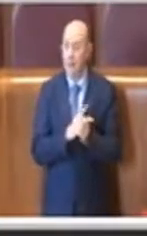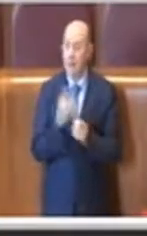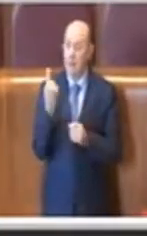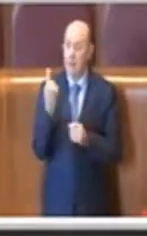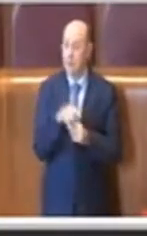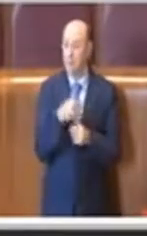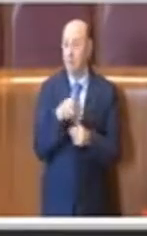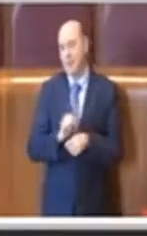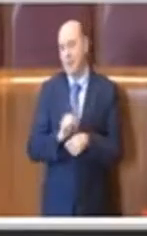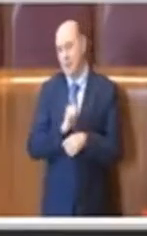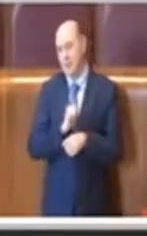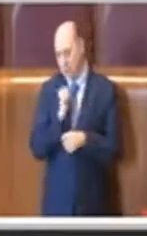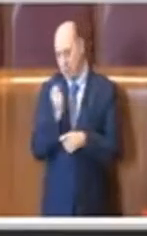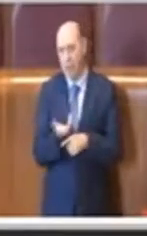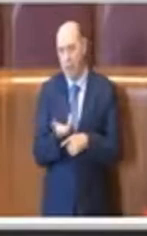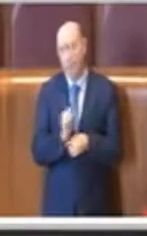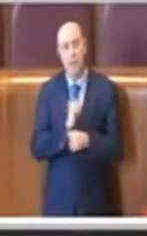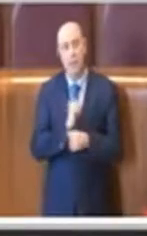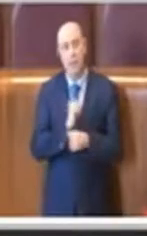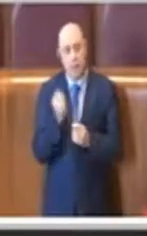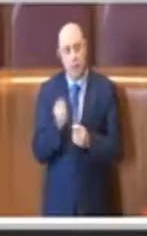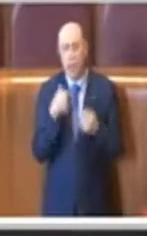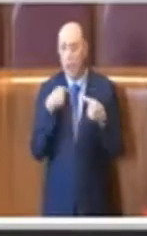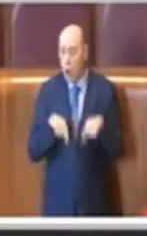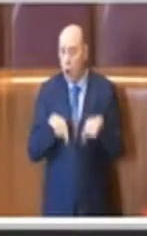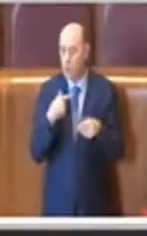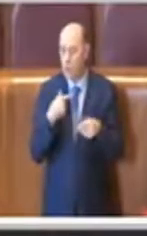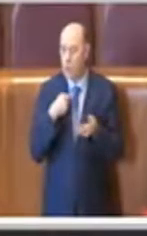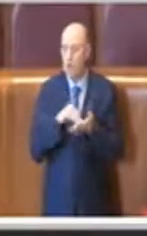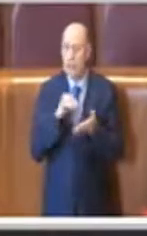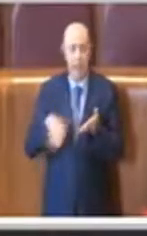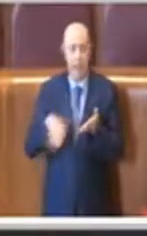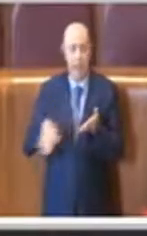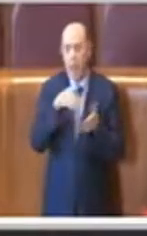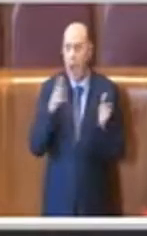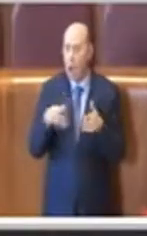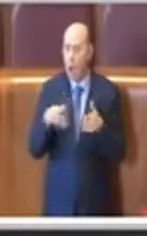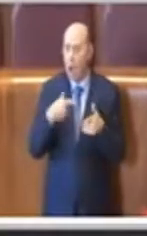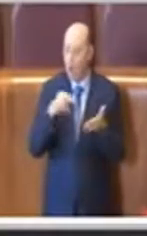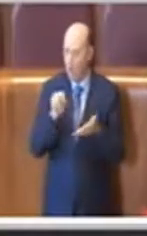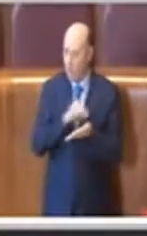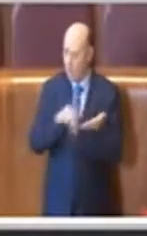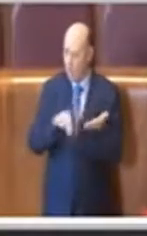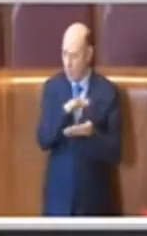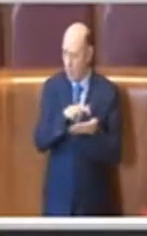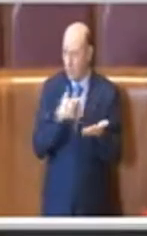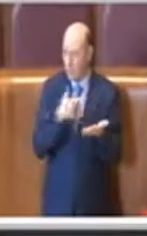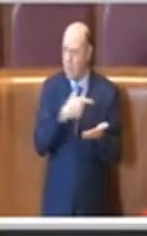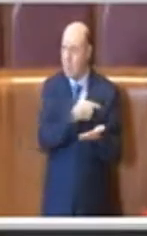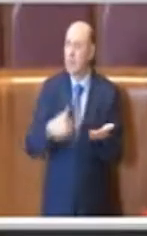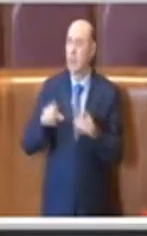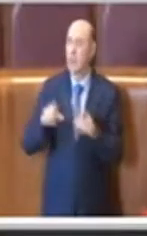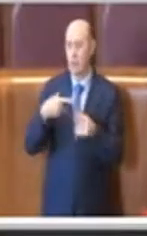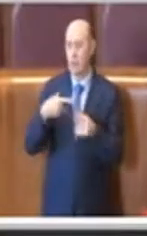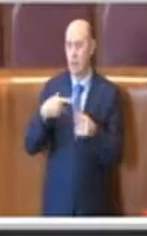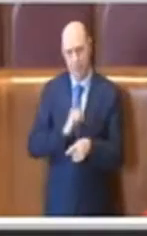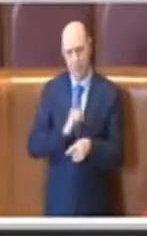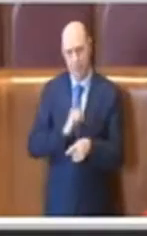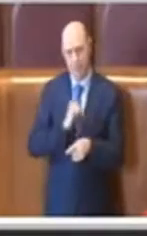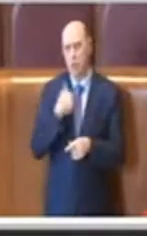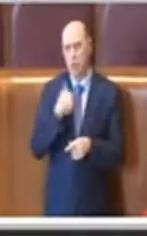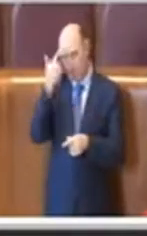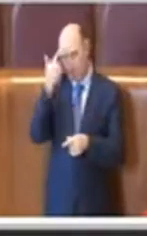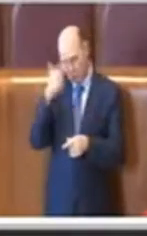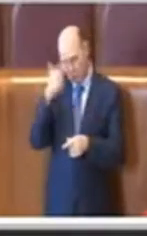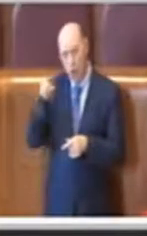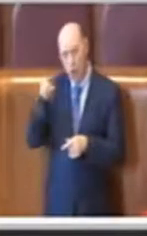Mi dispiace, devo dire che oggi non sia presente in aula a votare con me questa delibera alla sindaca. So che sta facendo